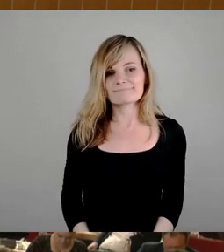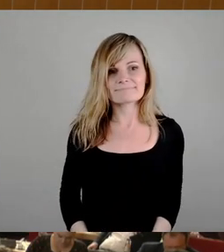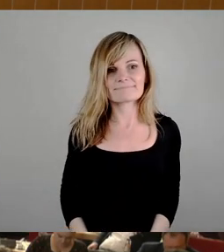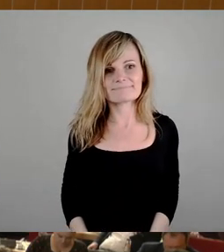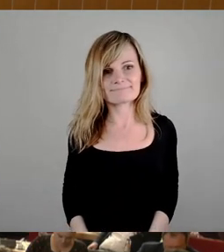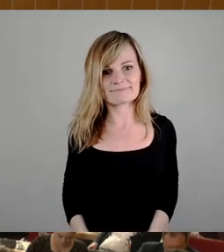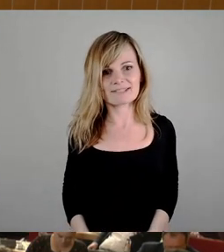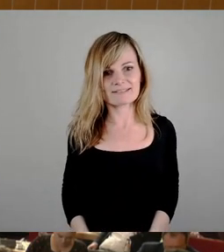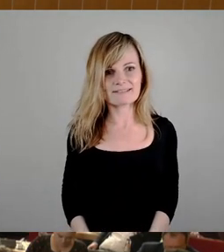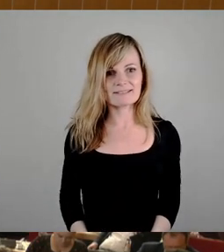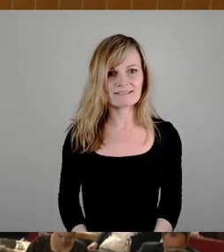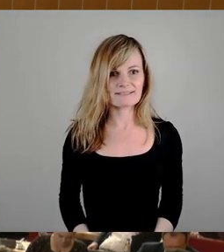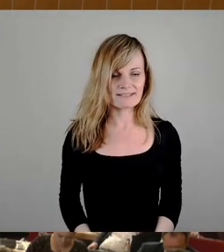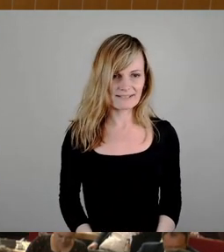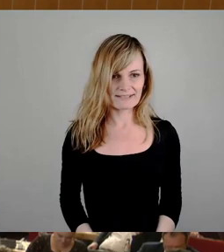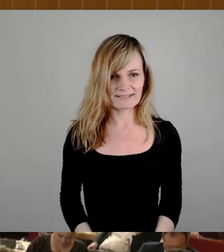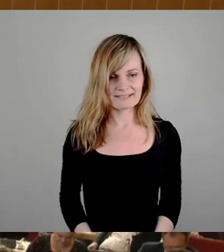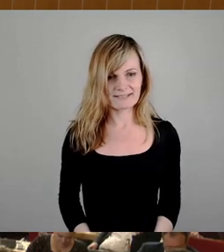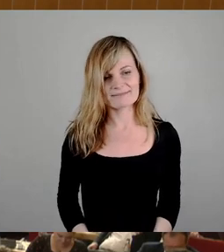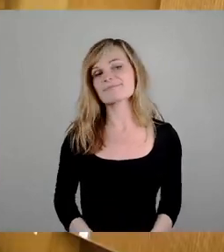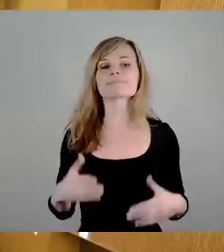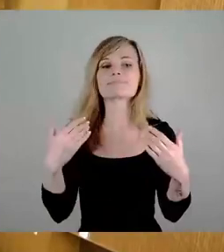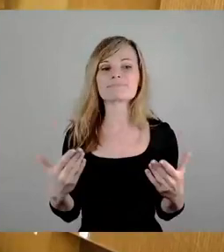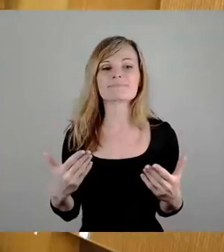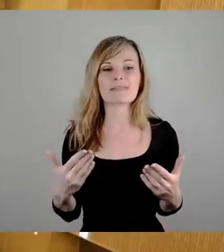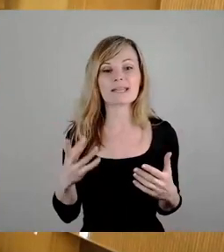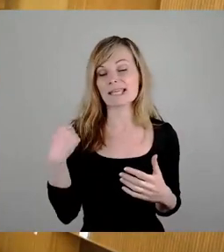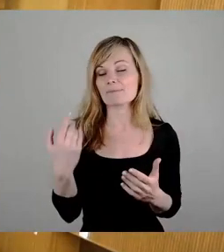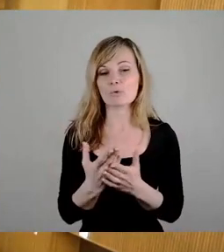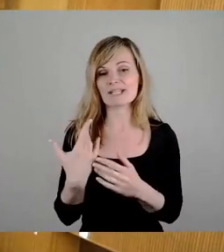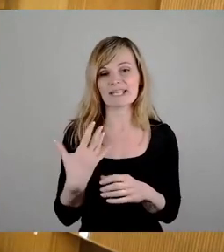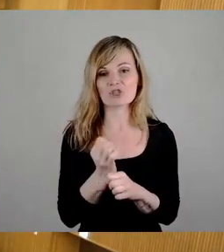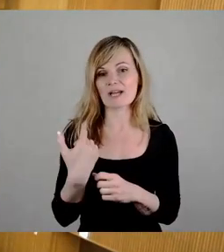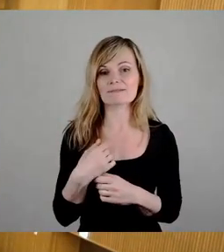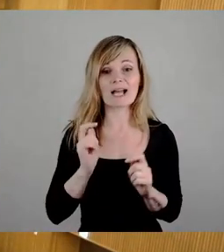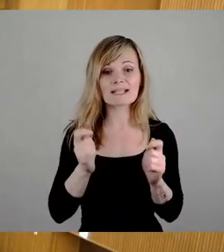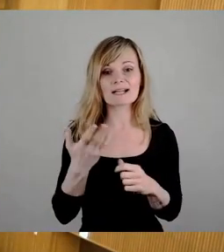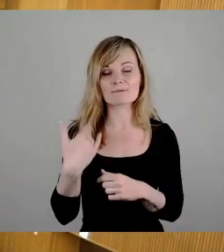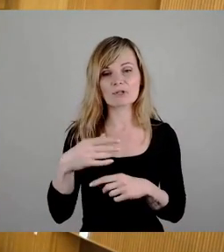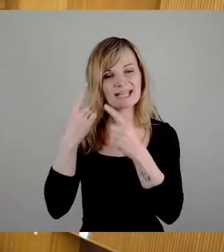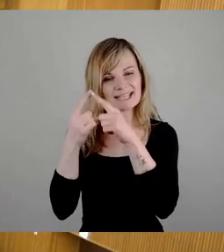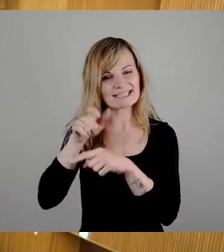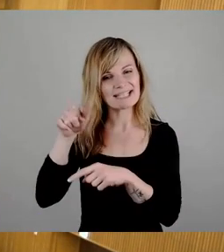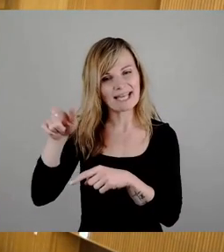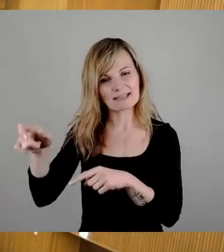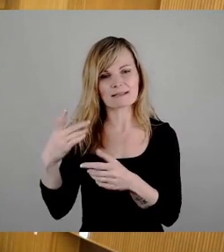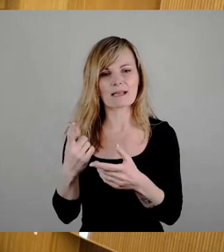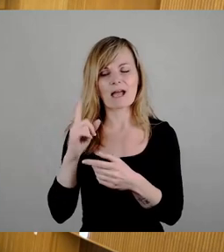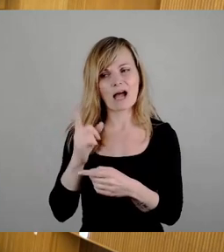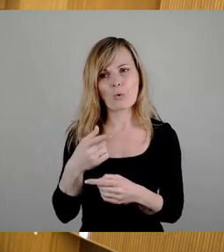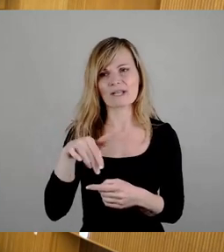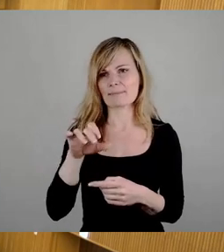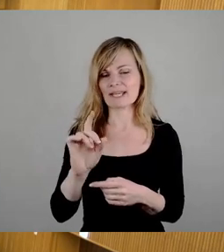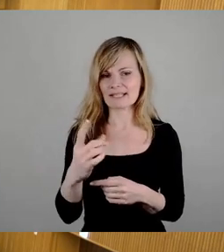Ja, ich setze mal mit dem, das habe ich vorhin nicht mehr geschafft, mit dem Antrag von den Dissidenten fort, was auch im Prinzip ja von der SPD nochmal als